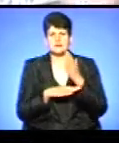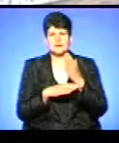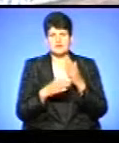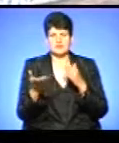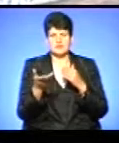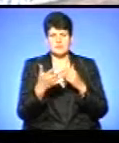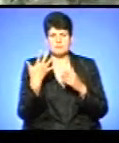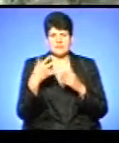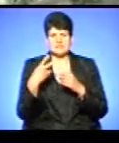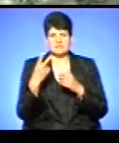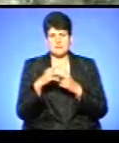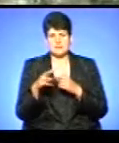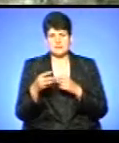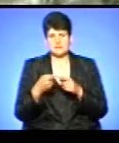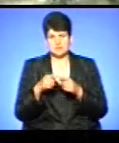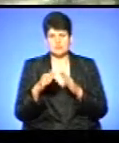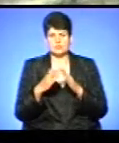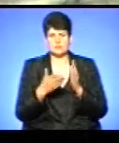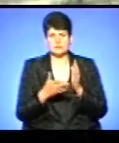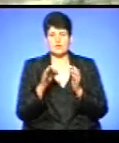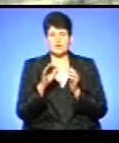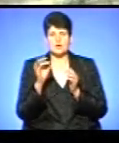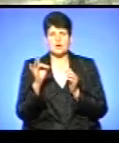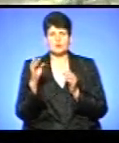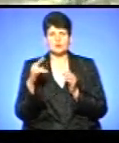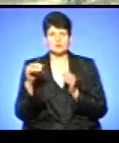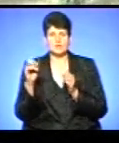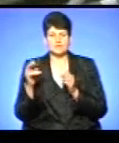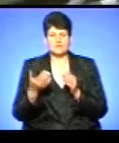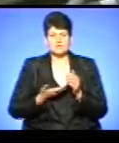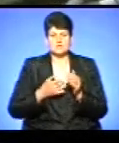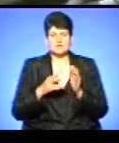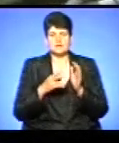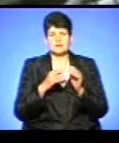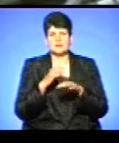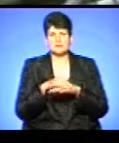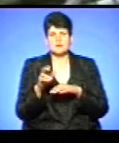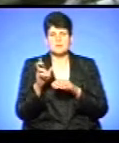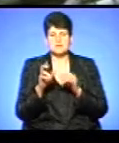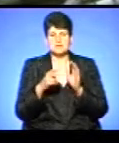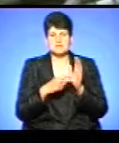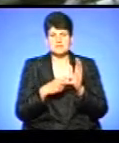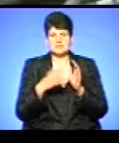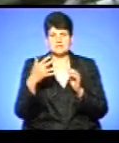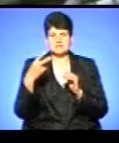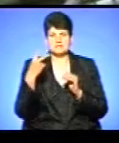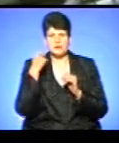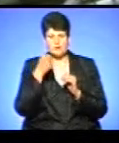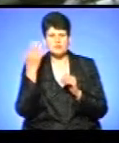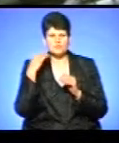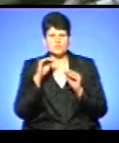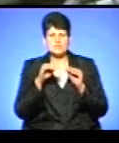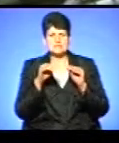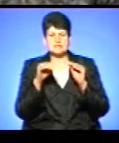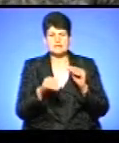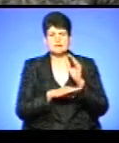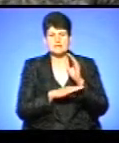метри на такий будинок. Ольга Рудакова проживає на вулиці Береженській, 7, понад 50 років. Жінка сама садила дерева, які зараз